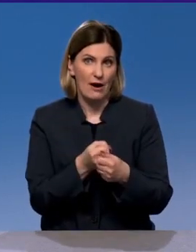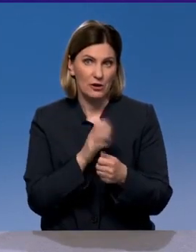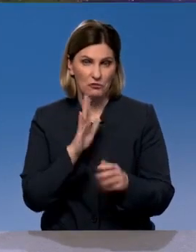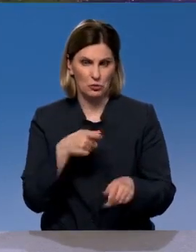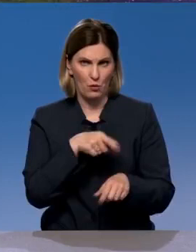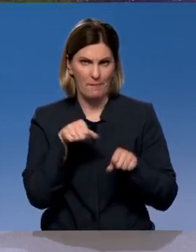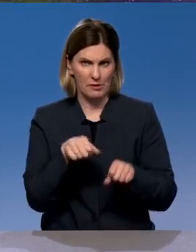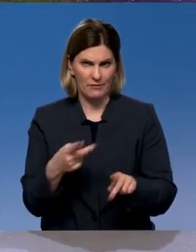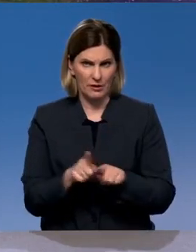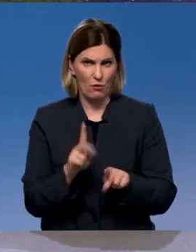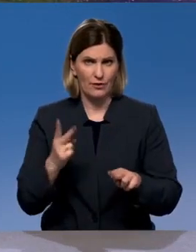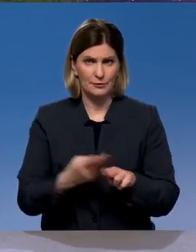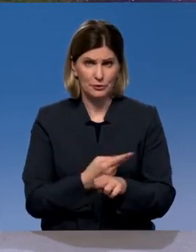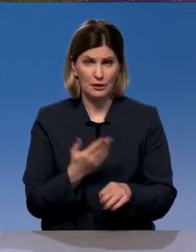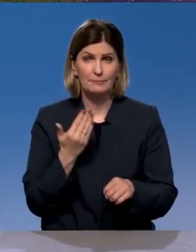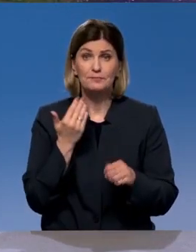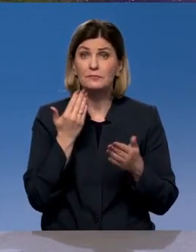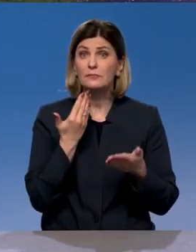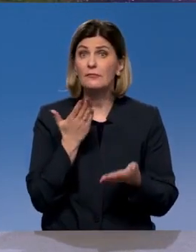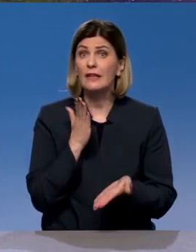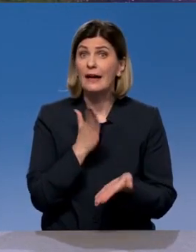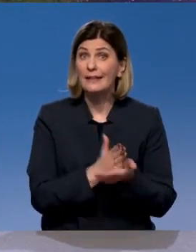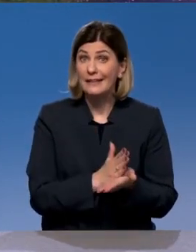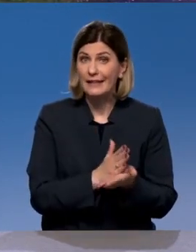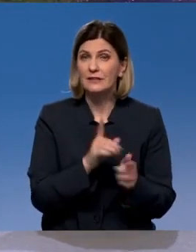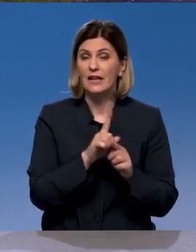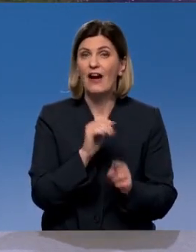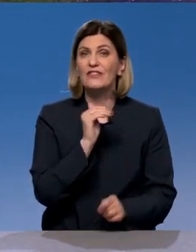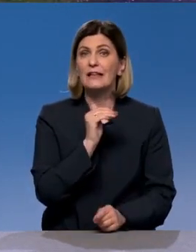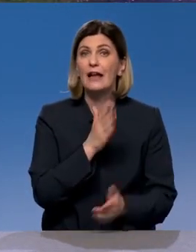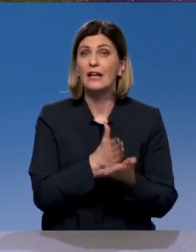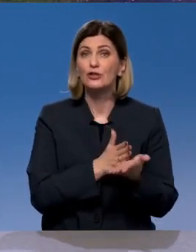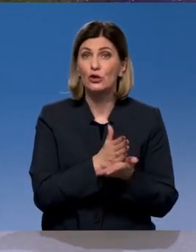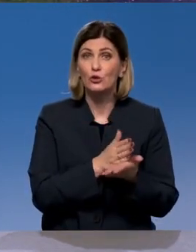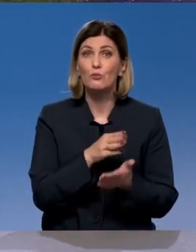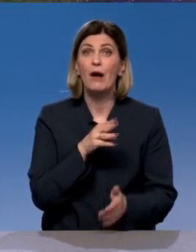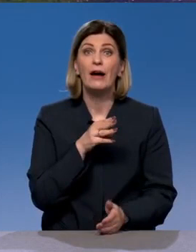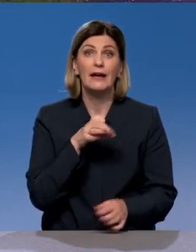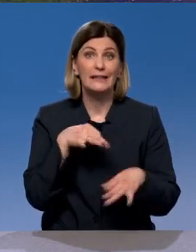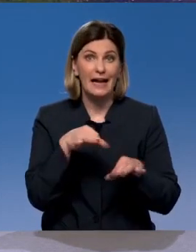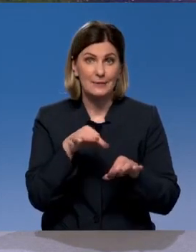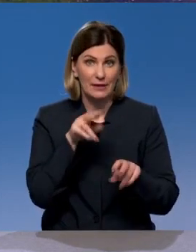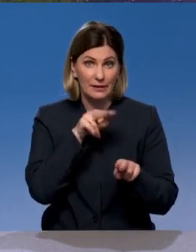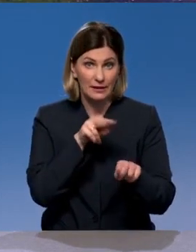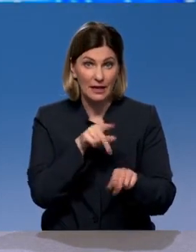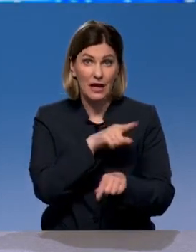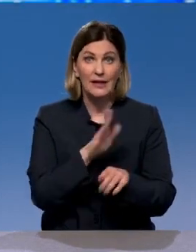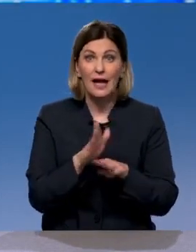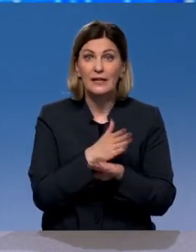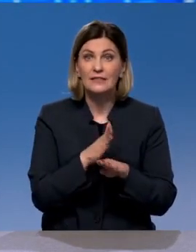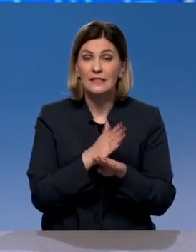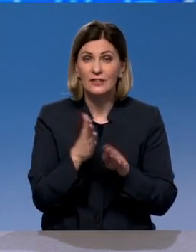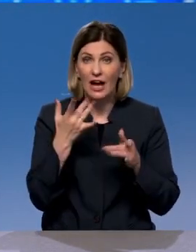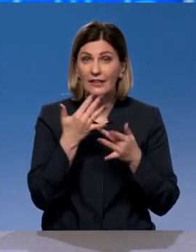Есть федеральная служба, называется Ространснадзор. Она разделена на несколько вертикальных служб узкоотраслевых.